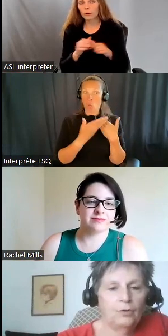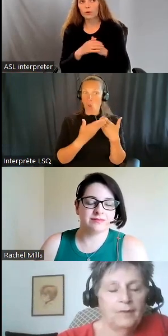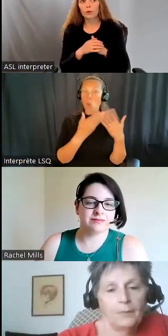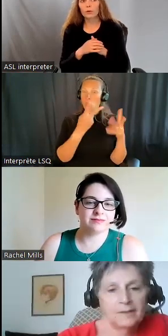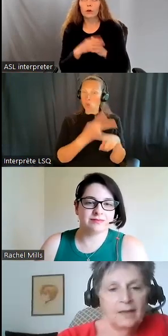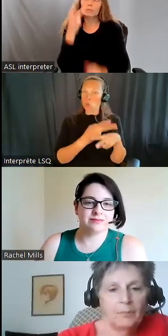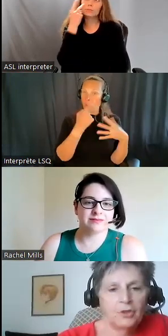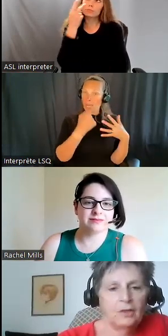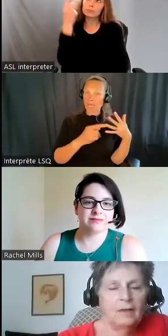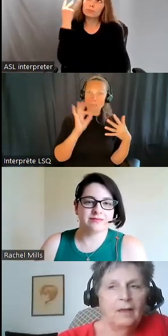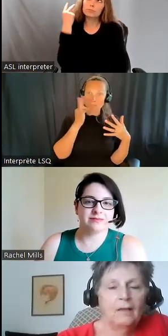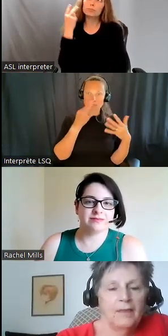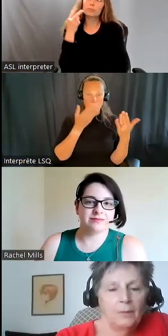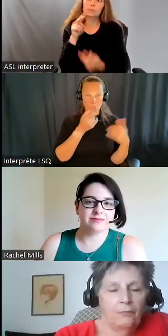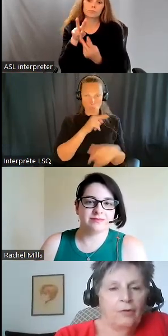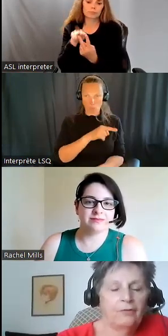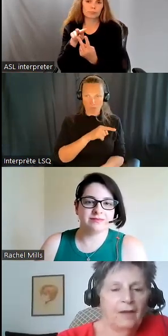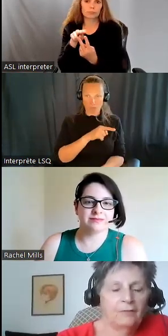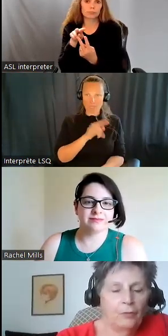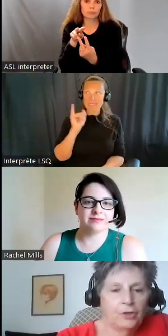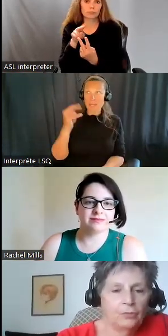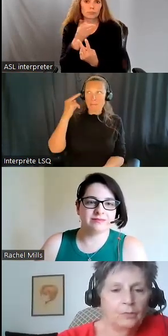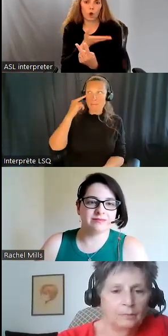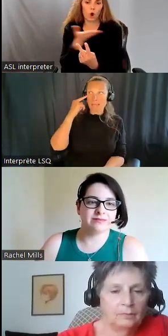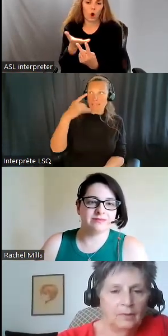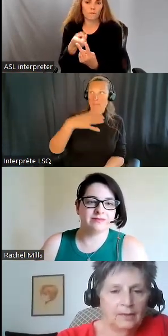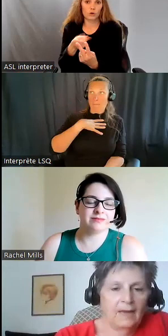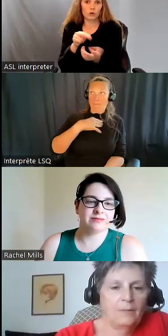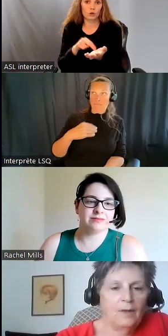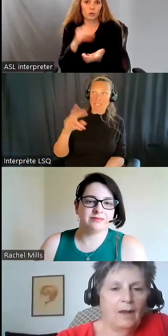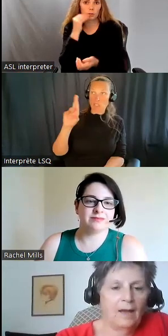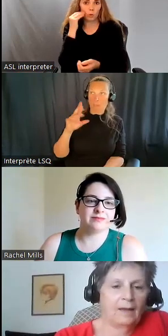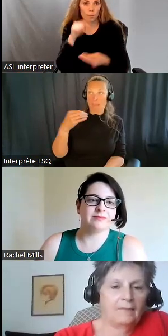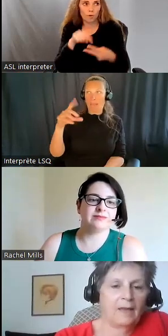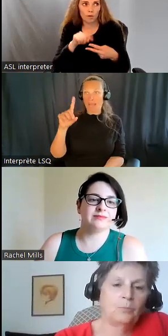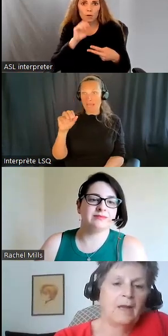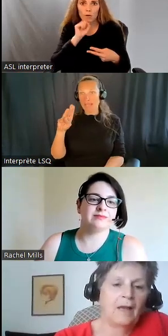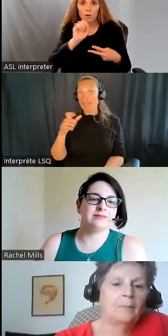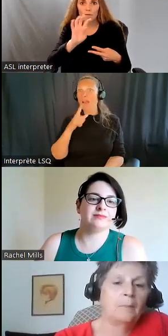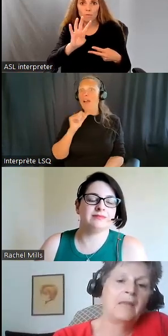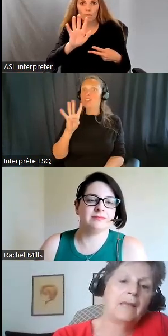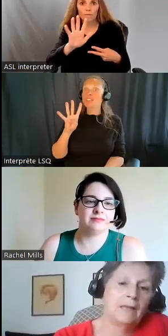si je repense à Robert et Lynn et c'était l'option, ils avaient 45 ans et 42 ans.